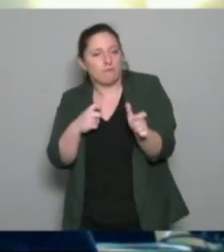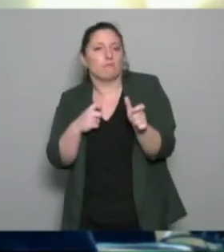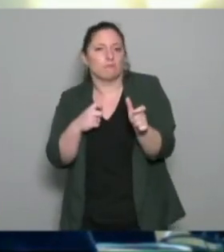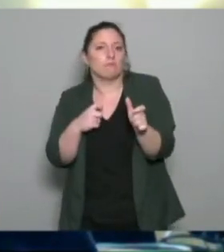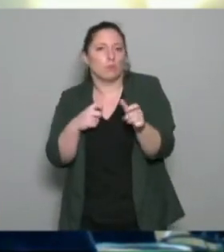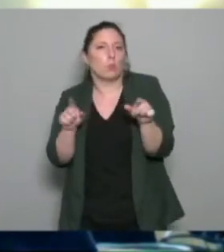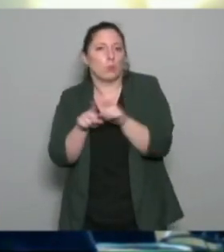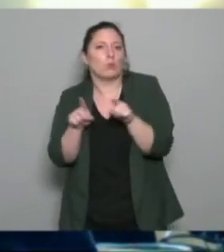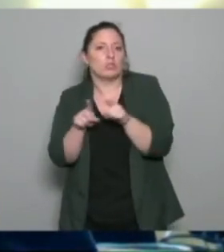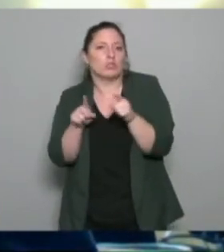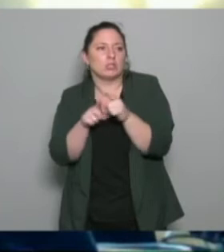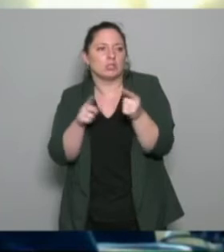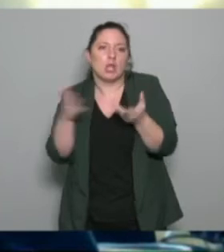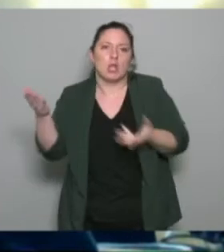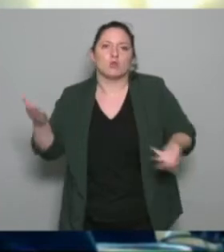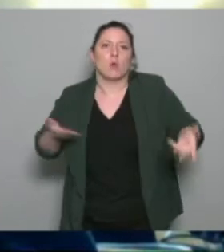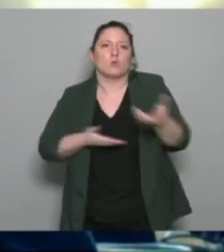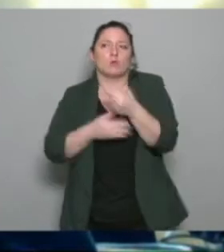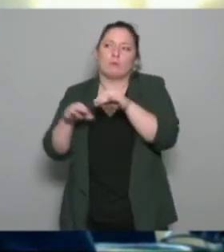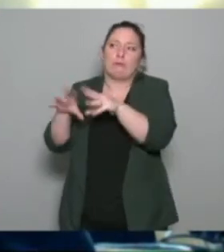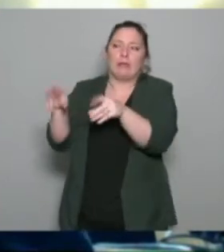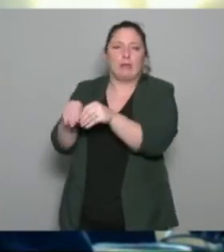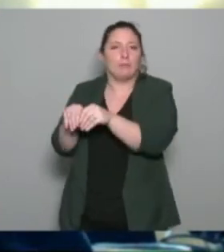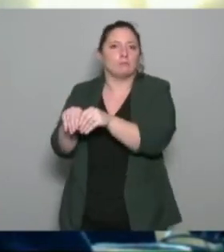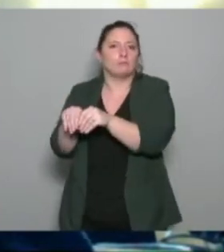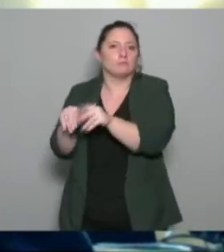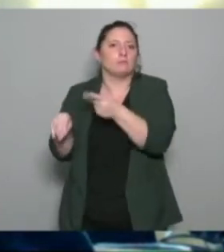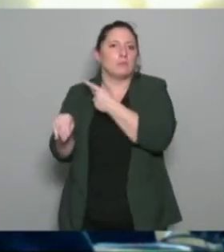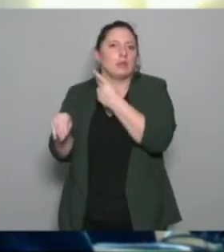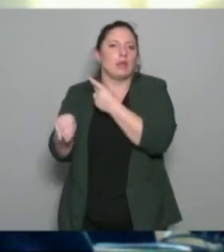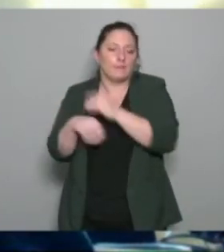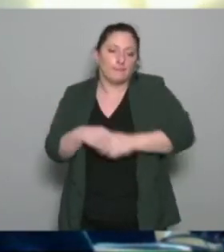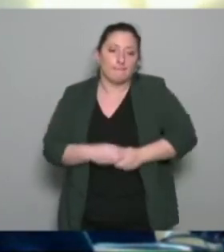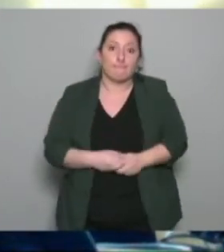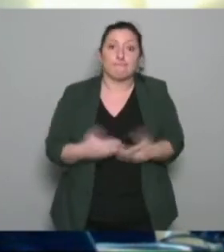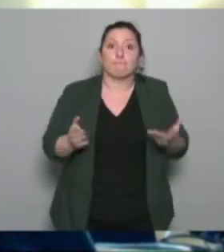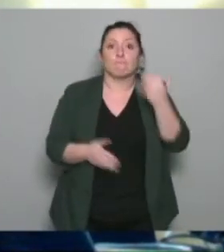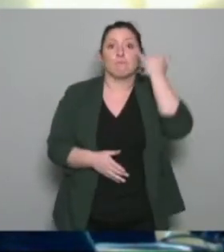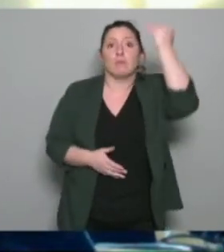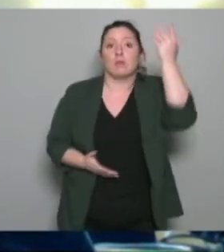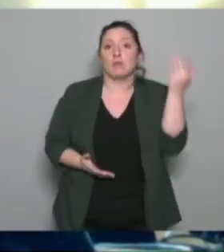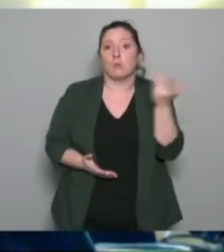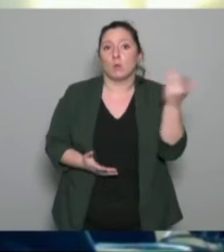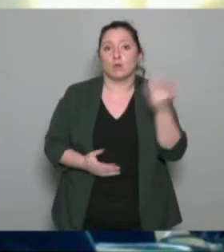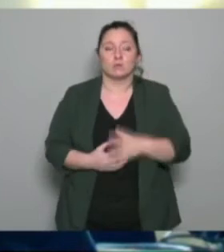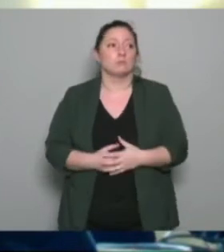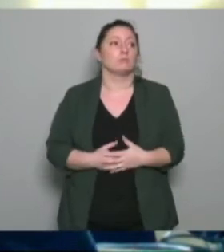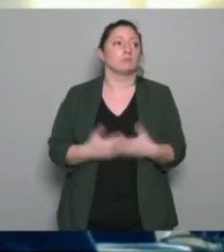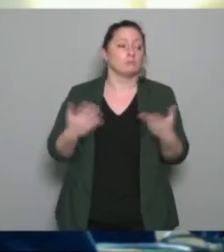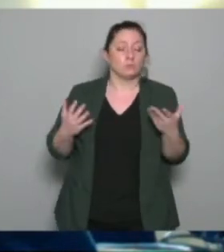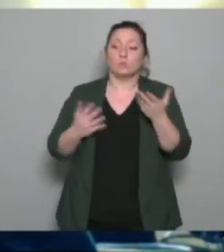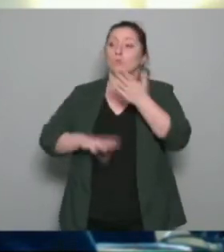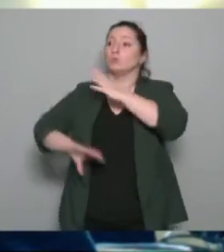avec auprès de l'équipe et l'idée effectivement c'est ensuite d'accompagner le patient